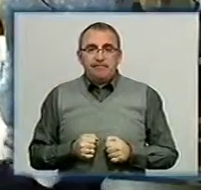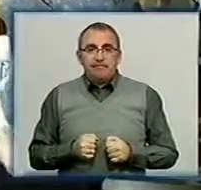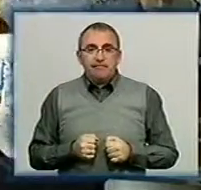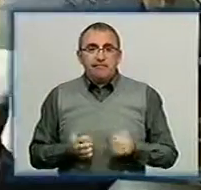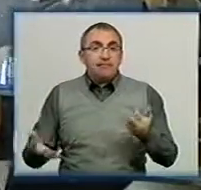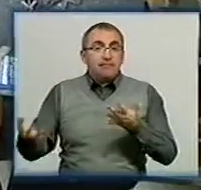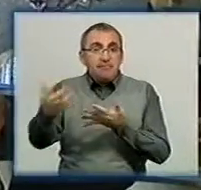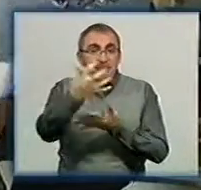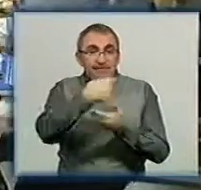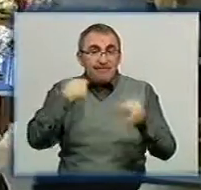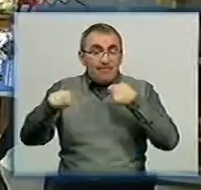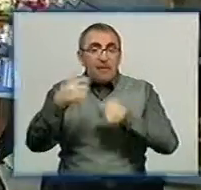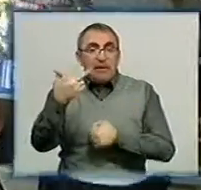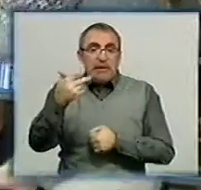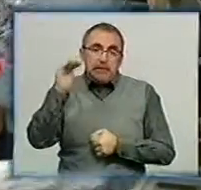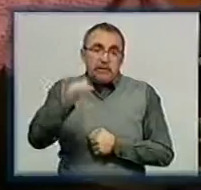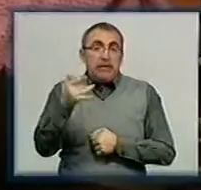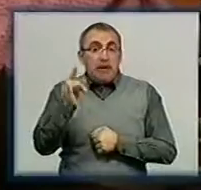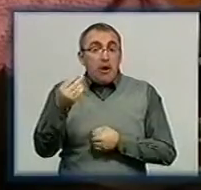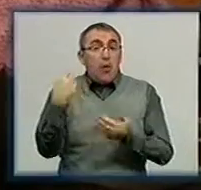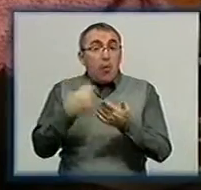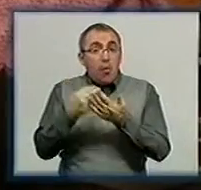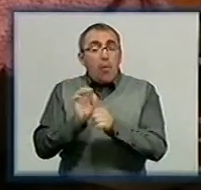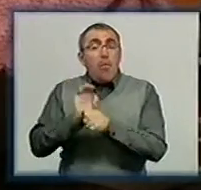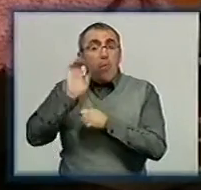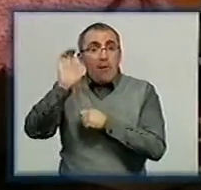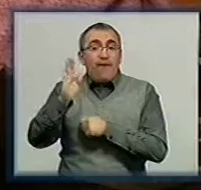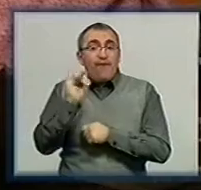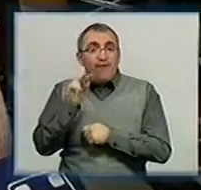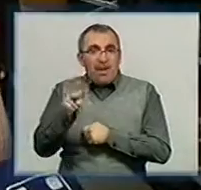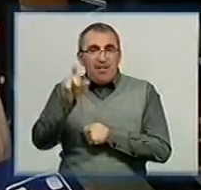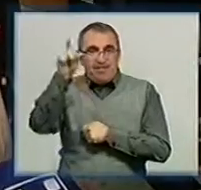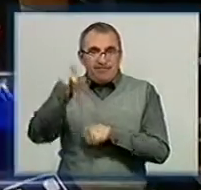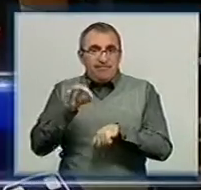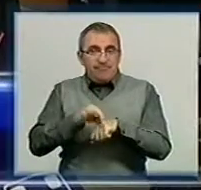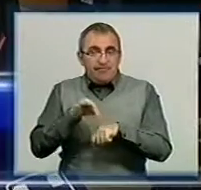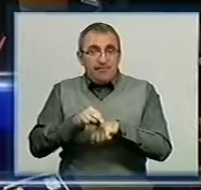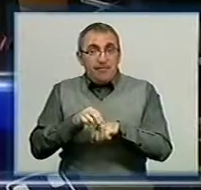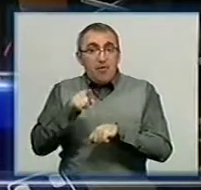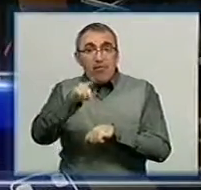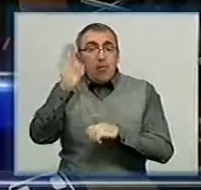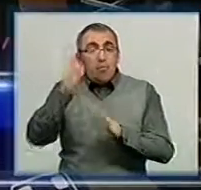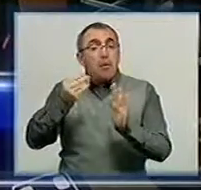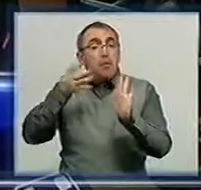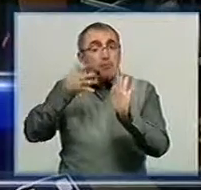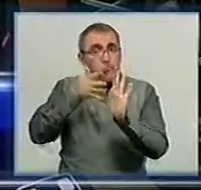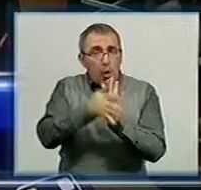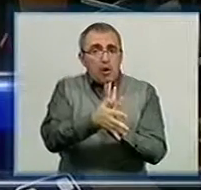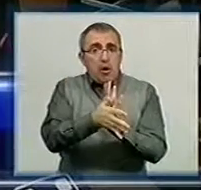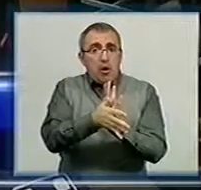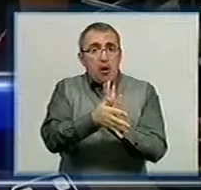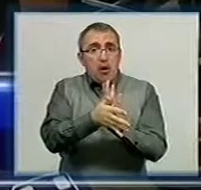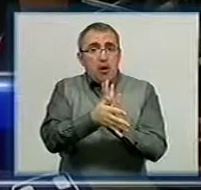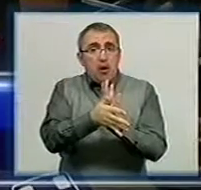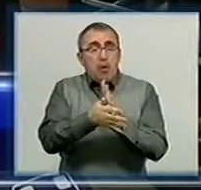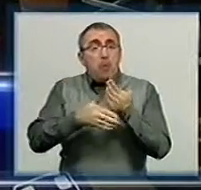Зібрали під час барахолки три тисячі гривень. Всі кошти направлять на потреби віллінфікованих. Звісно, що вони будуть потрачені на